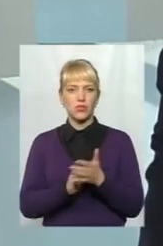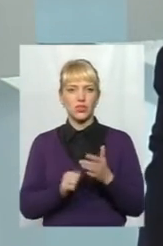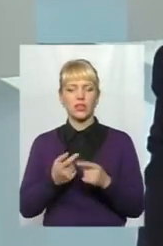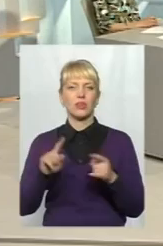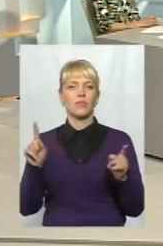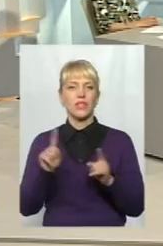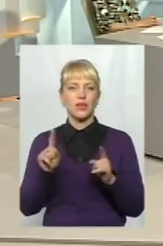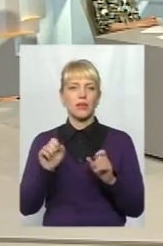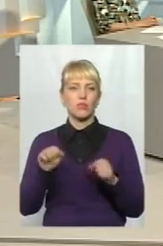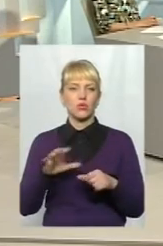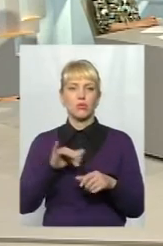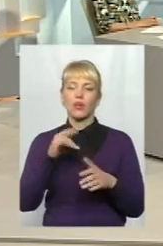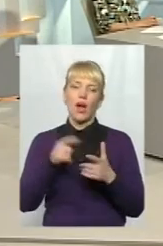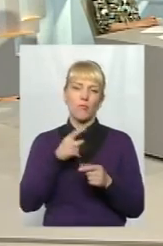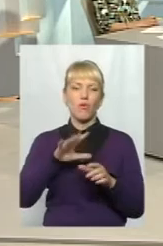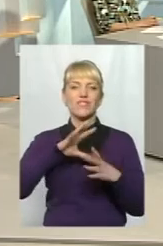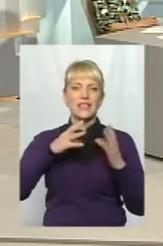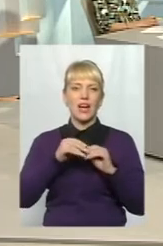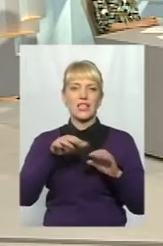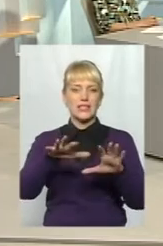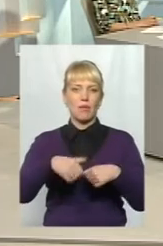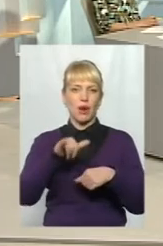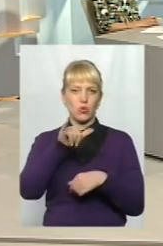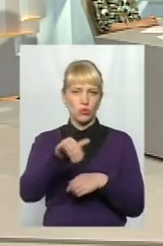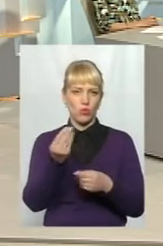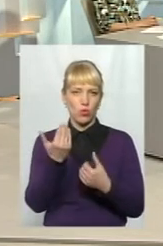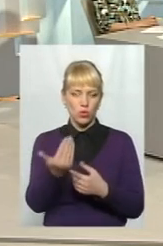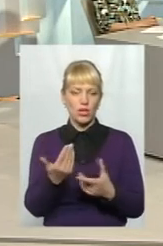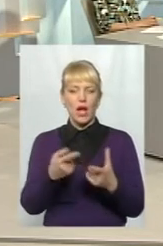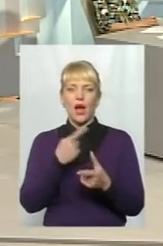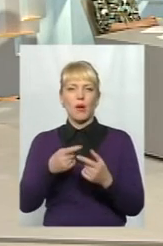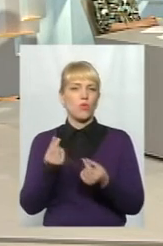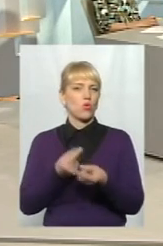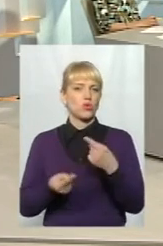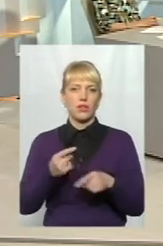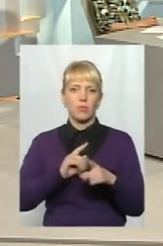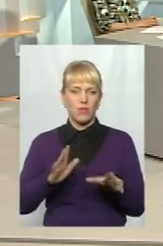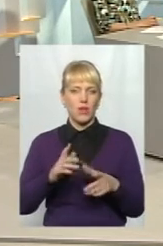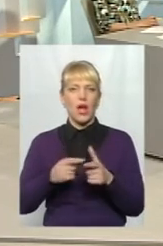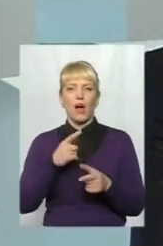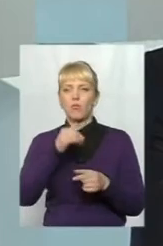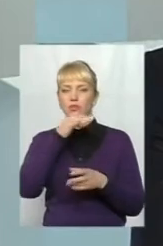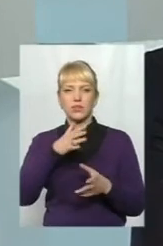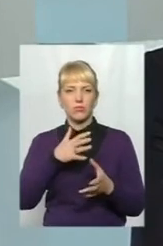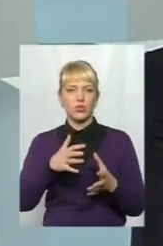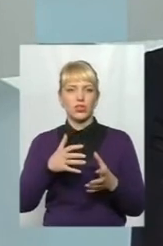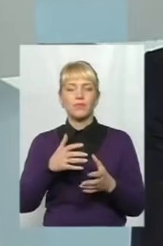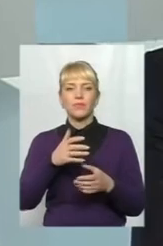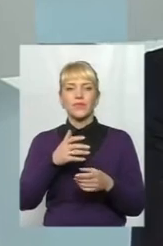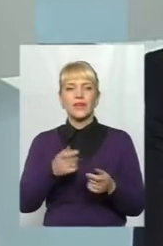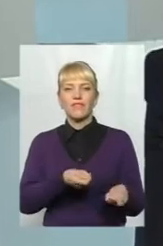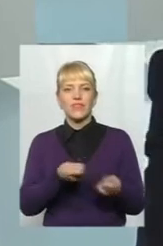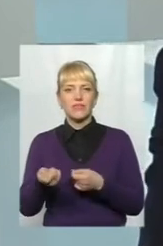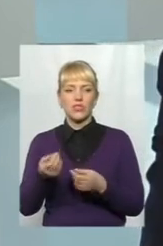можуть в нього забрати його бізнес, або він просто не окупиться, або він буде мати змогу вивезти кошти, наприклад,